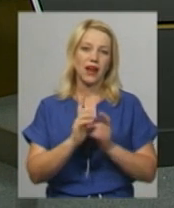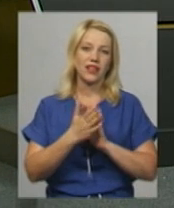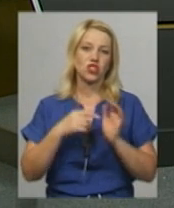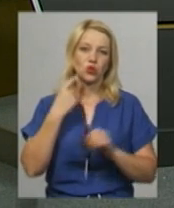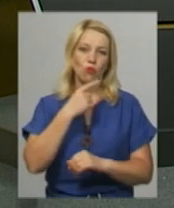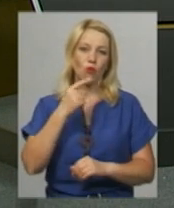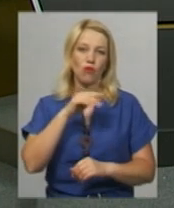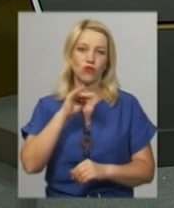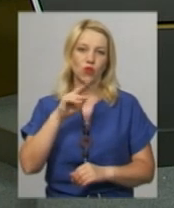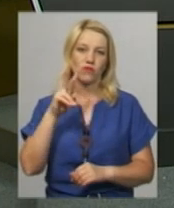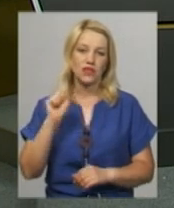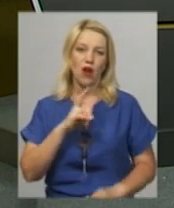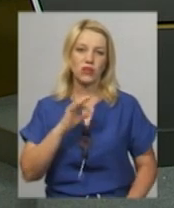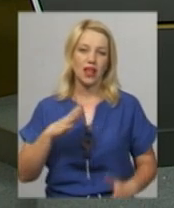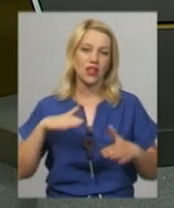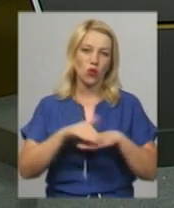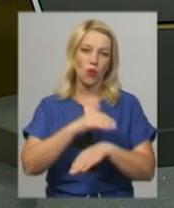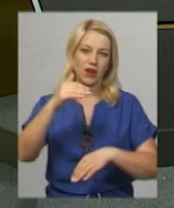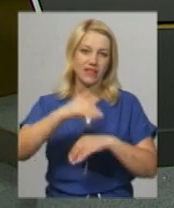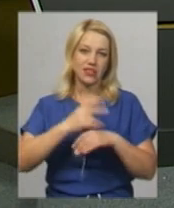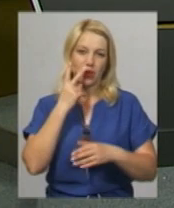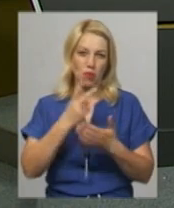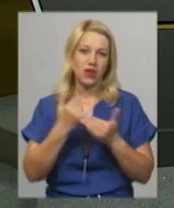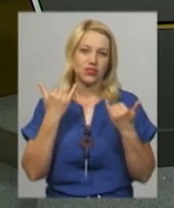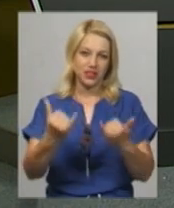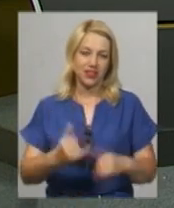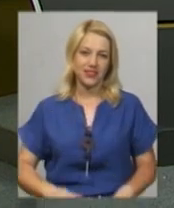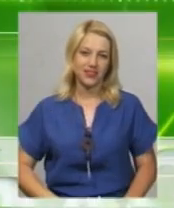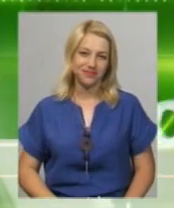перекладає Оксана Фіновська. Доброго вечора, далі ви побачите.